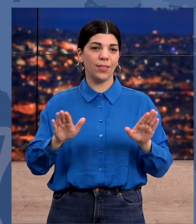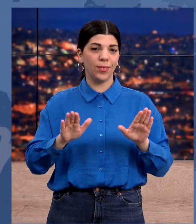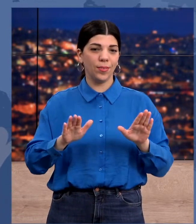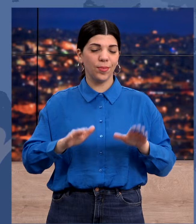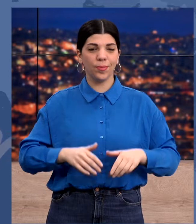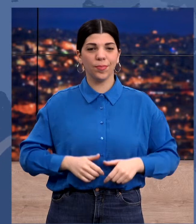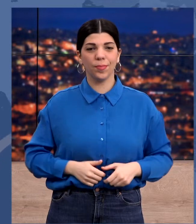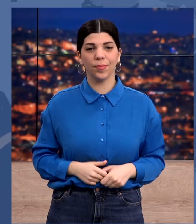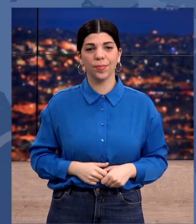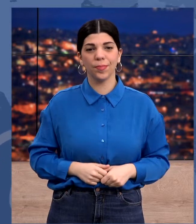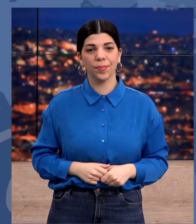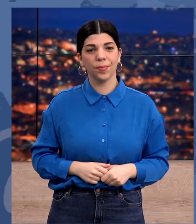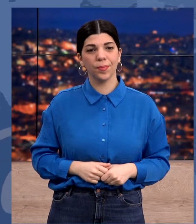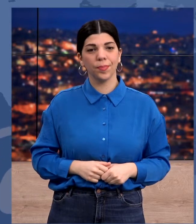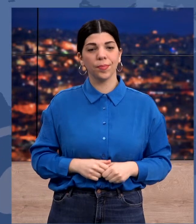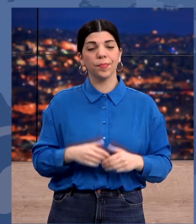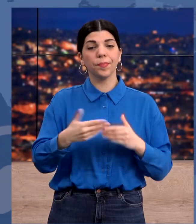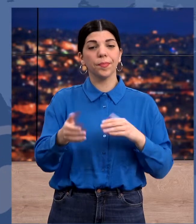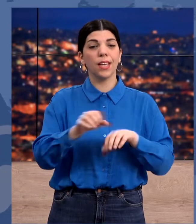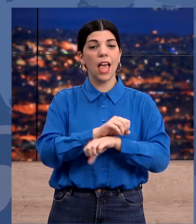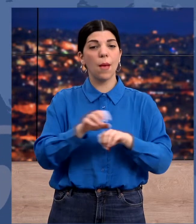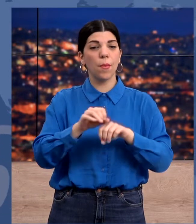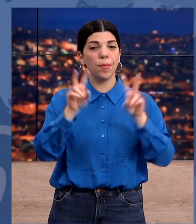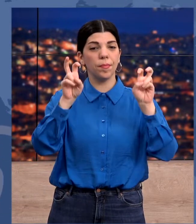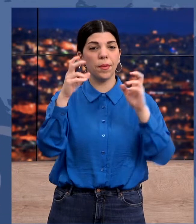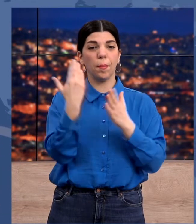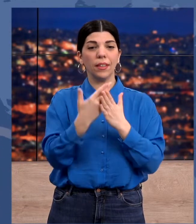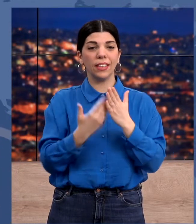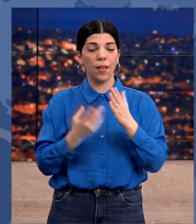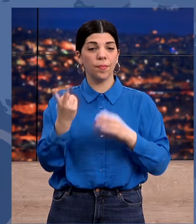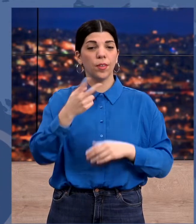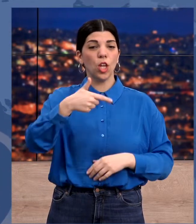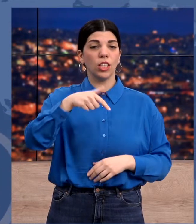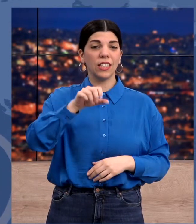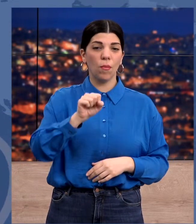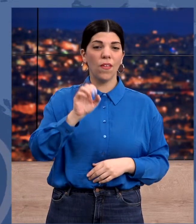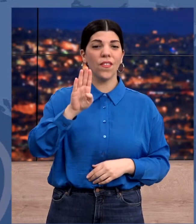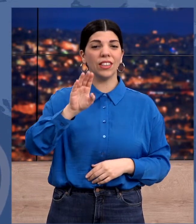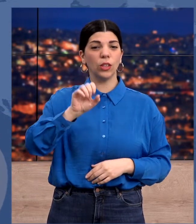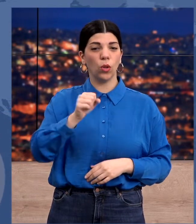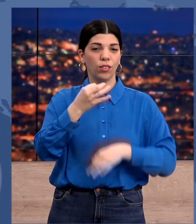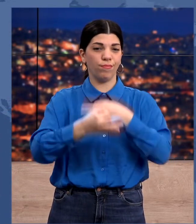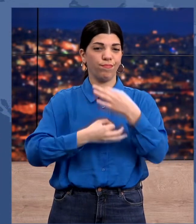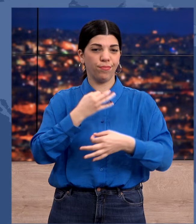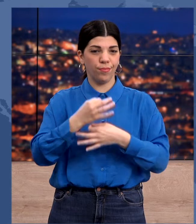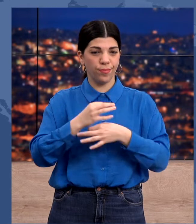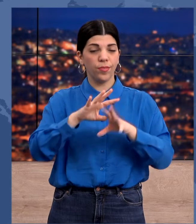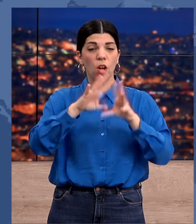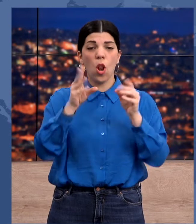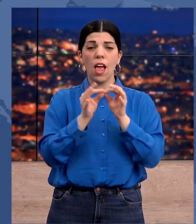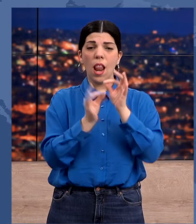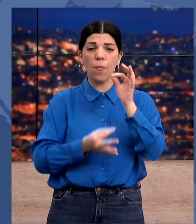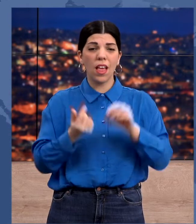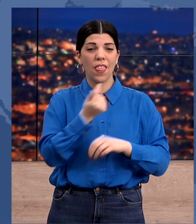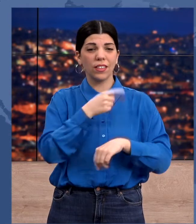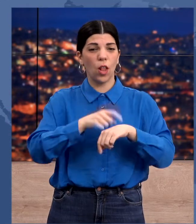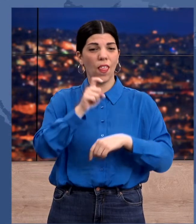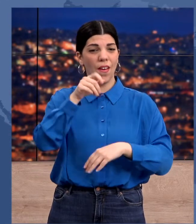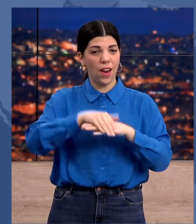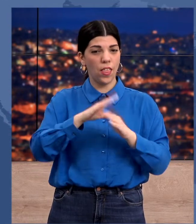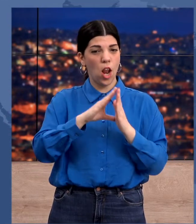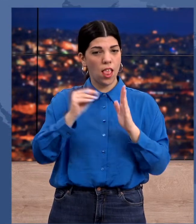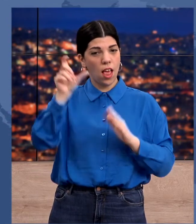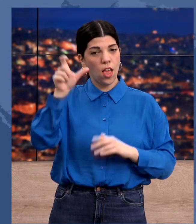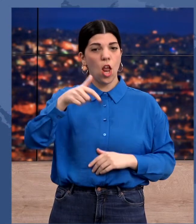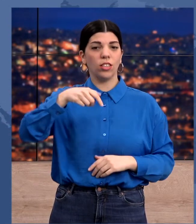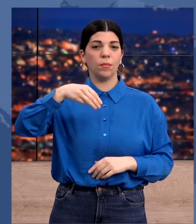Ειδήσεων του Κόντρα στη Νοηματική. Ακολουθεί εκπομπή επί του πιεστηρίου με το Γιώργος για Δήμα και το Βασίλης Κουρή. Όλες οι εξελίξεις αναλυτικά